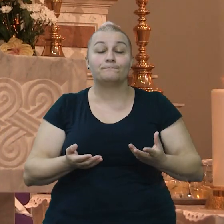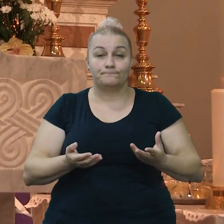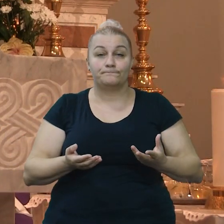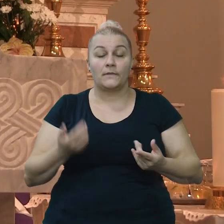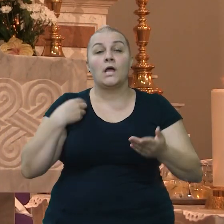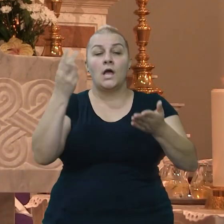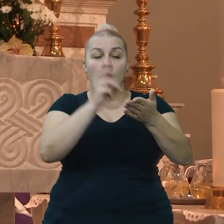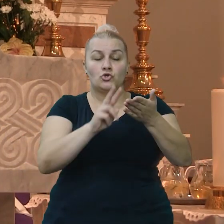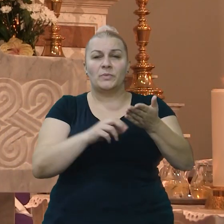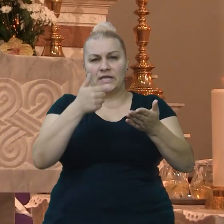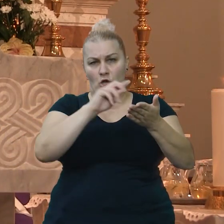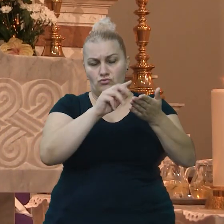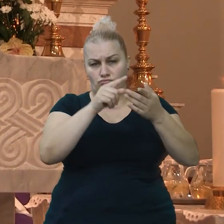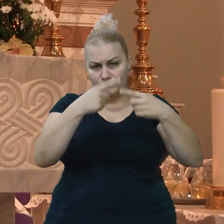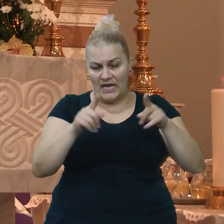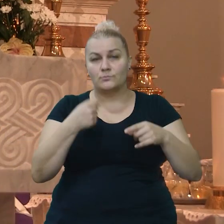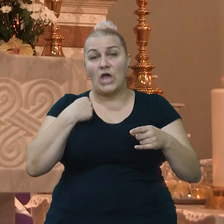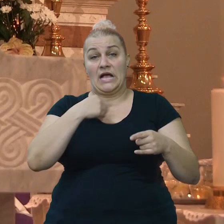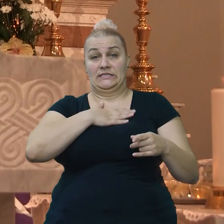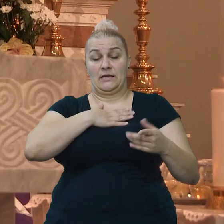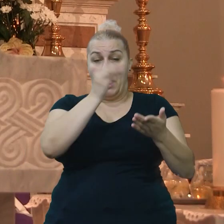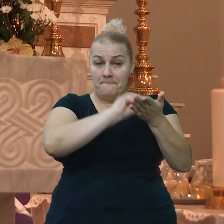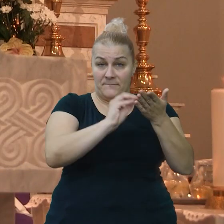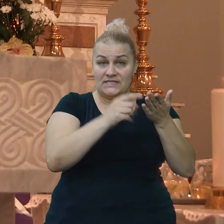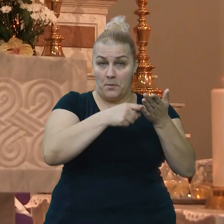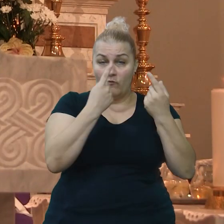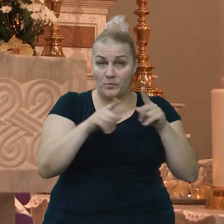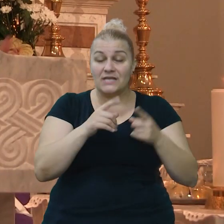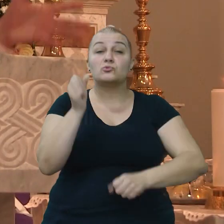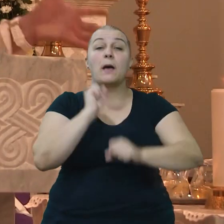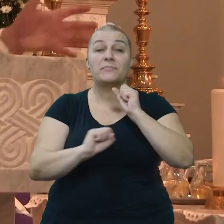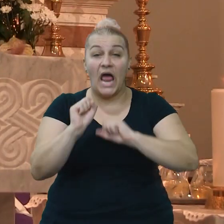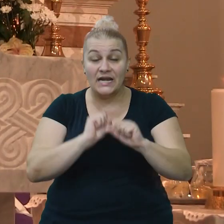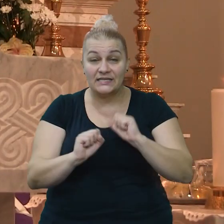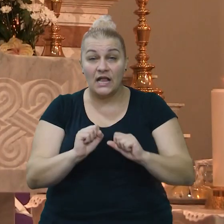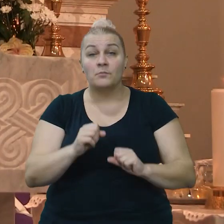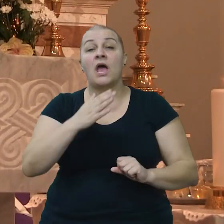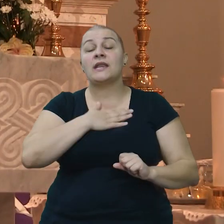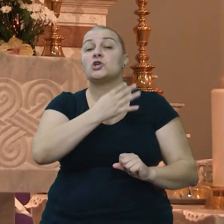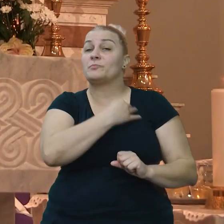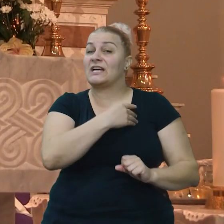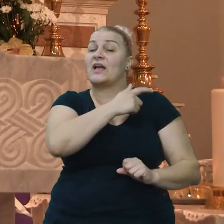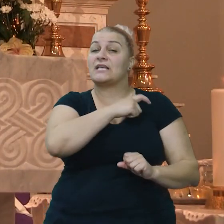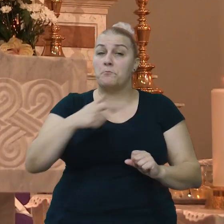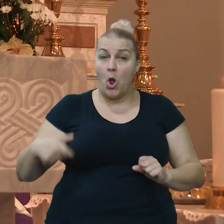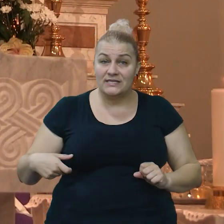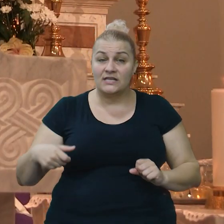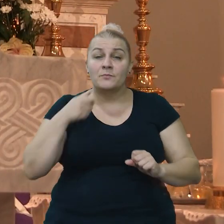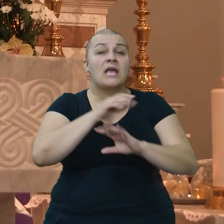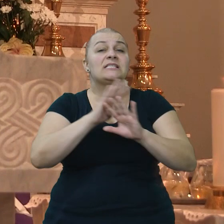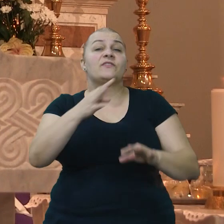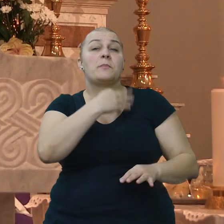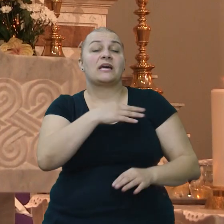Pročita ću jednu pjesmu koju sam već jedan po pročita koju sad napisa kratku pjesmu našim braniteljima, povim našim hrvatskim polcajcima i svim